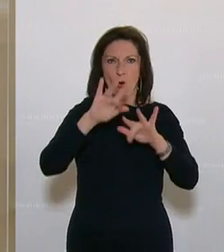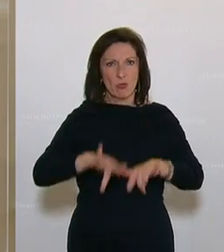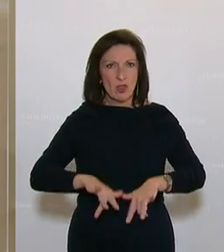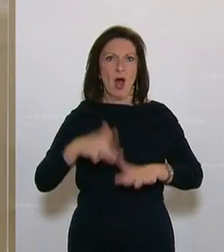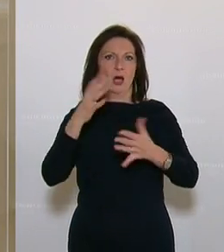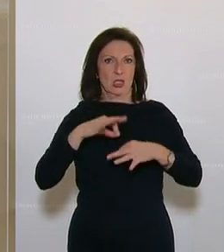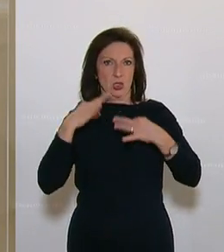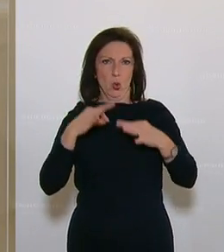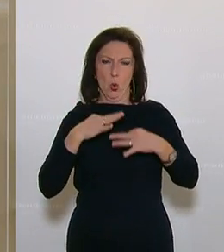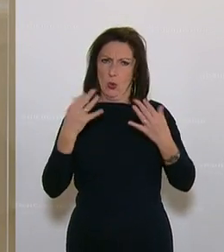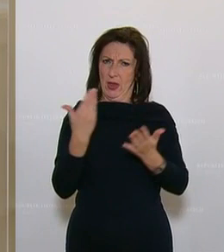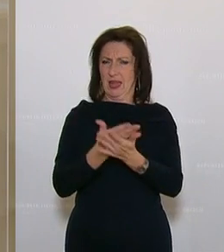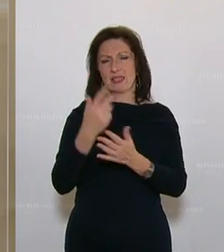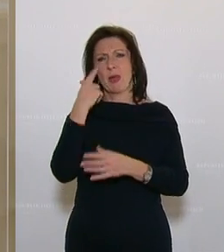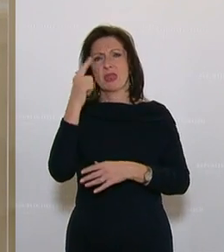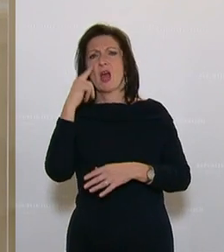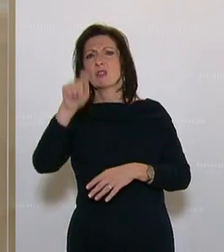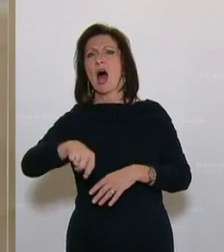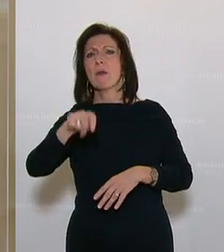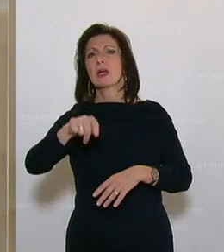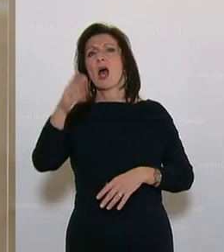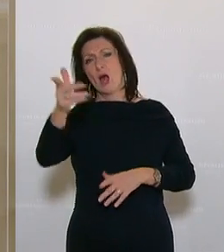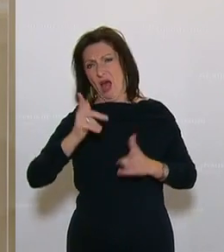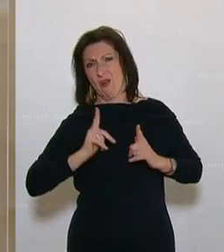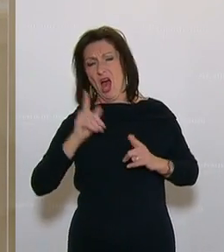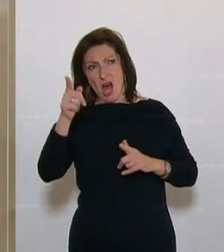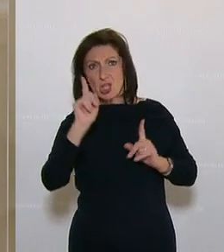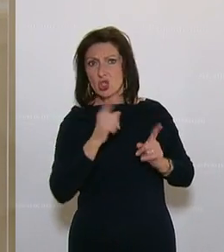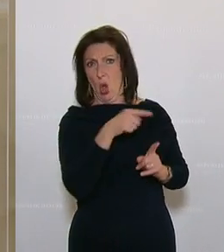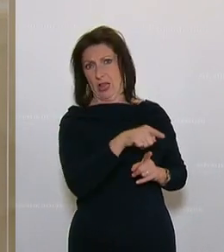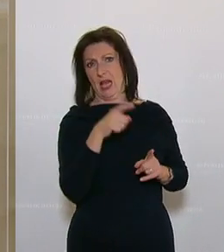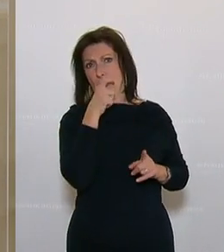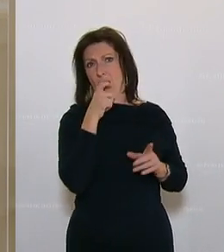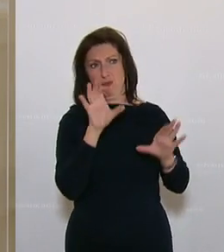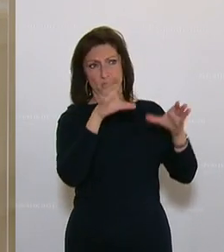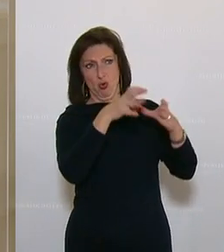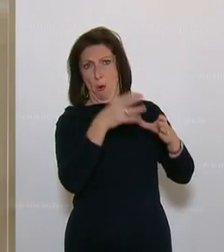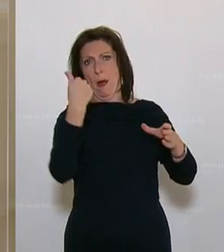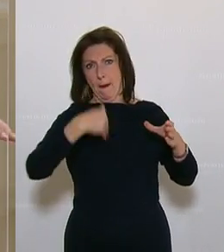da ersuche ich mir auch von einem NEOS-Abgeordneten mehr Anerkennung für diese Berufsgruppen.